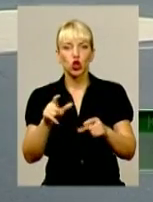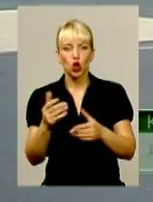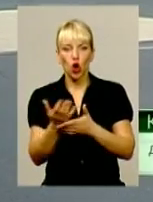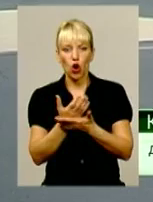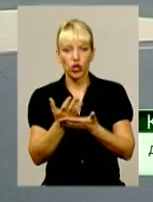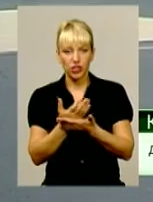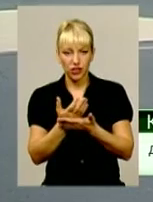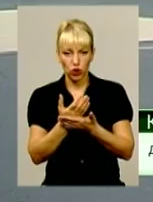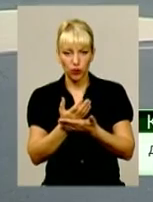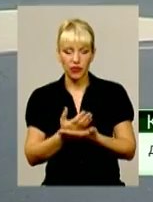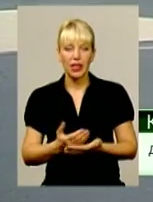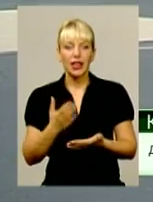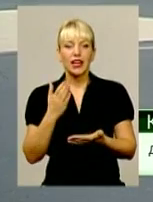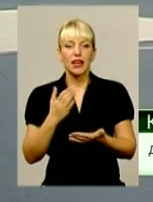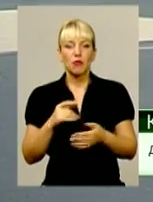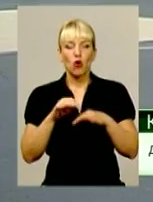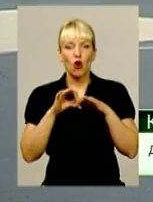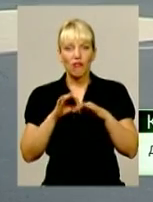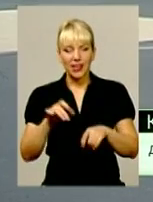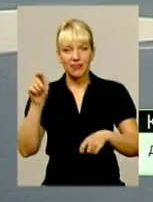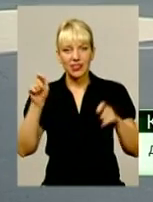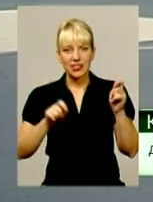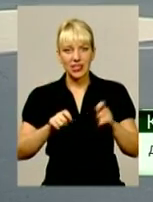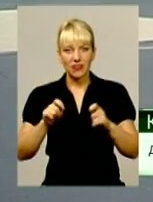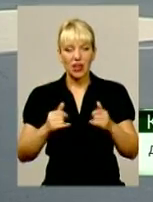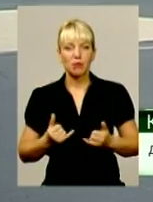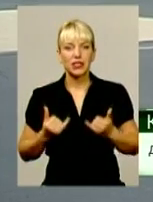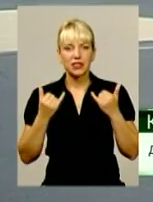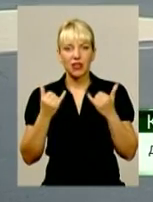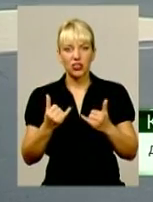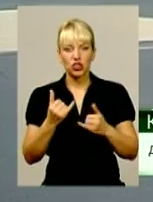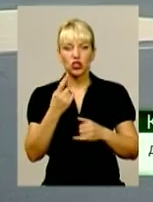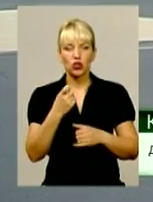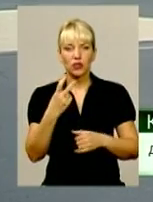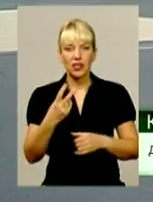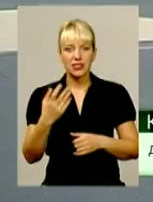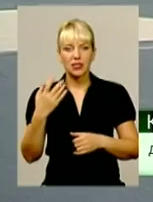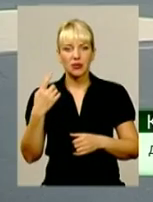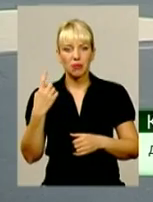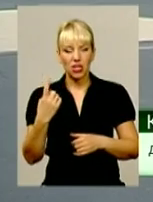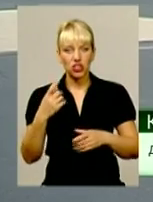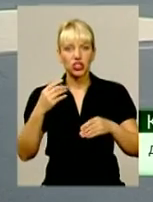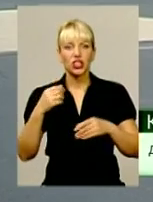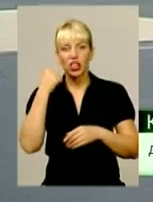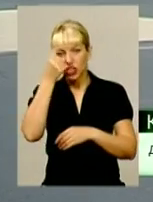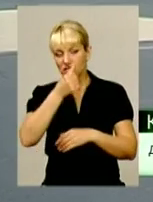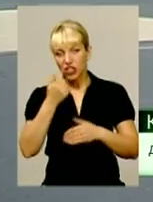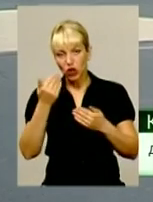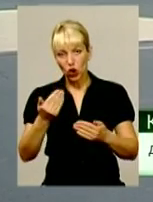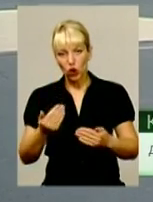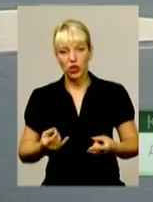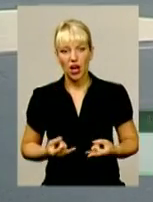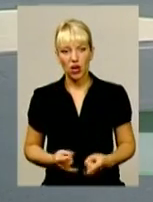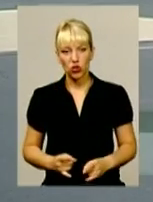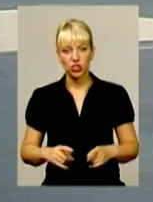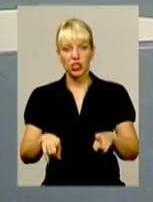проведення Довженківського кінефестивалю, присвяченого 121-й річниці його народження. Ми з колективом